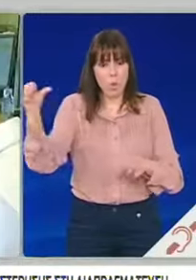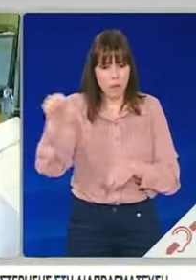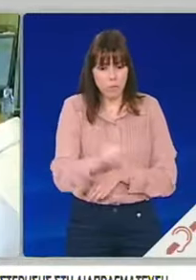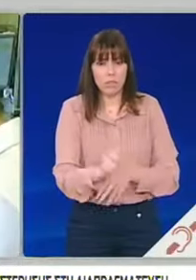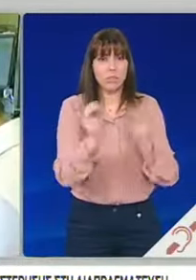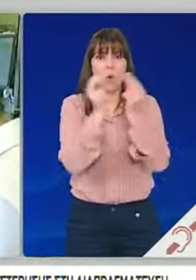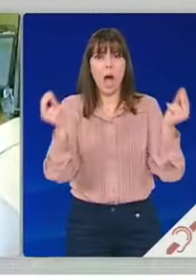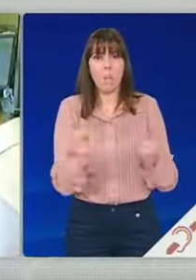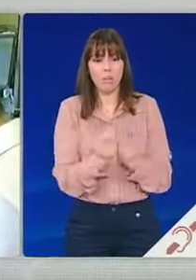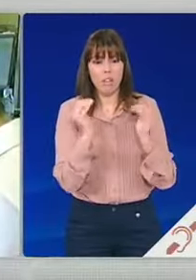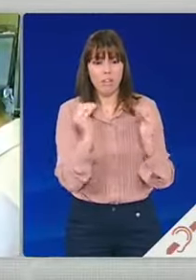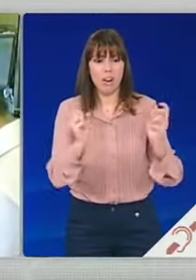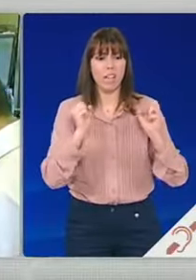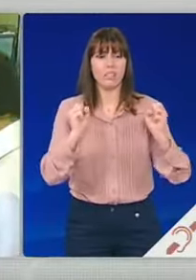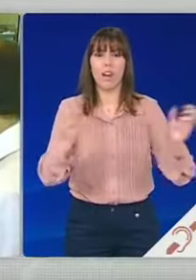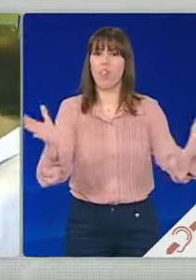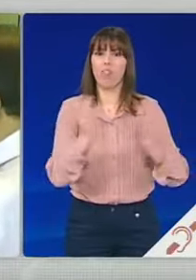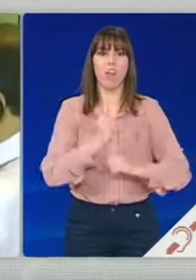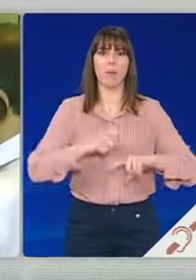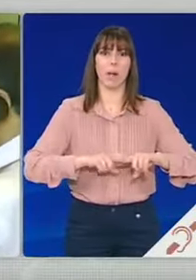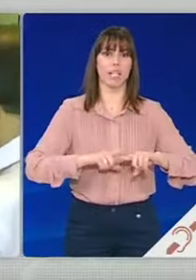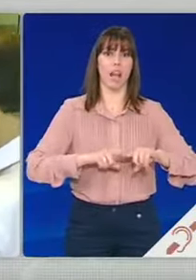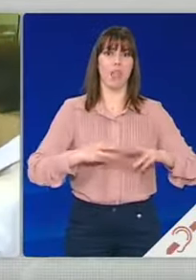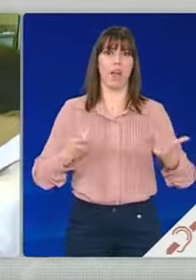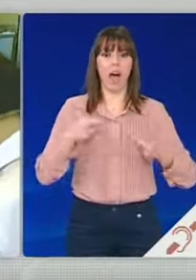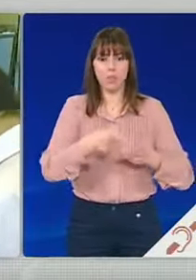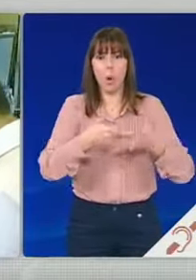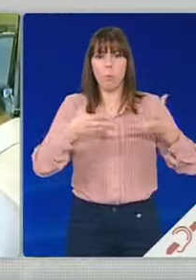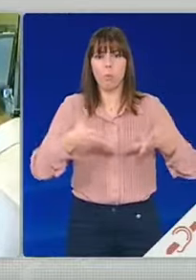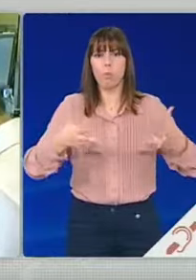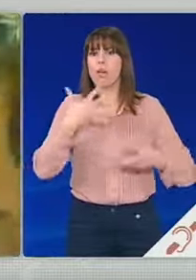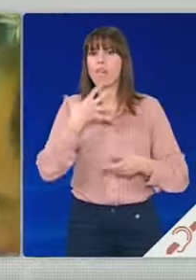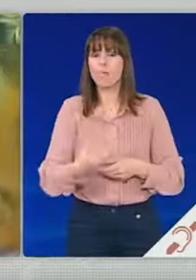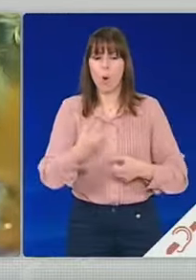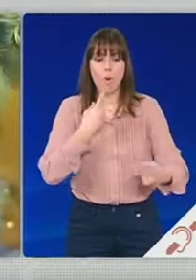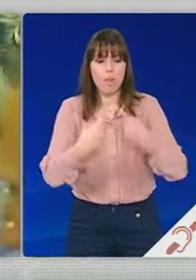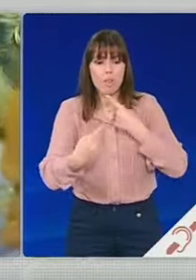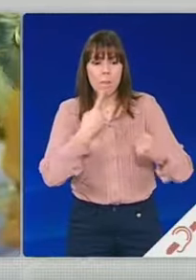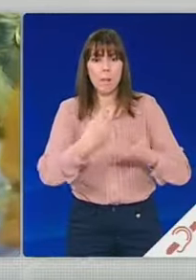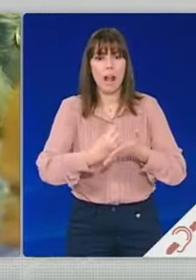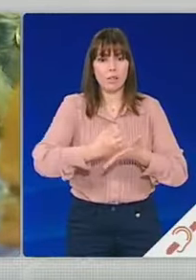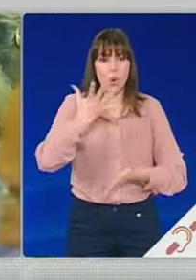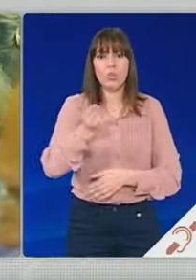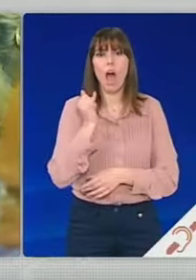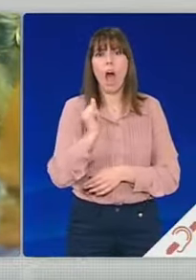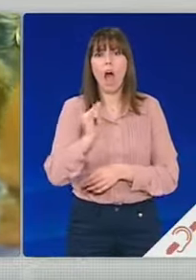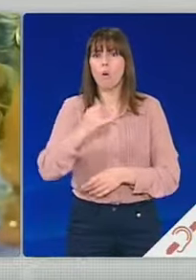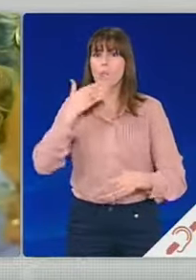αβεβαιότητας που παραμένει και διαγώνεται, λόγω κυρίως της καθυστέρησης ολοκλήρωσης της